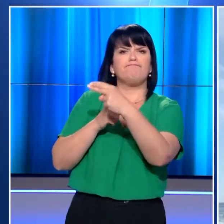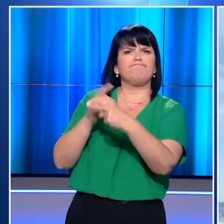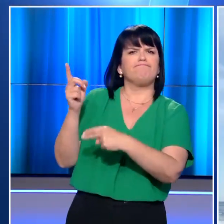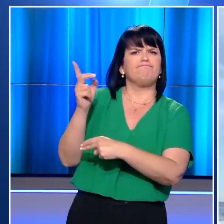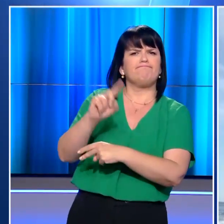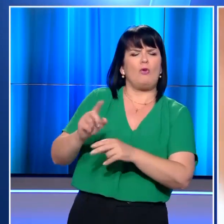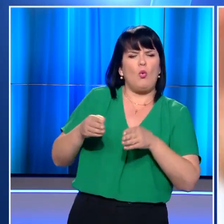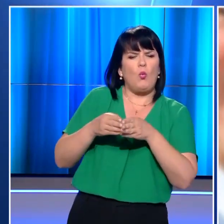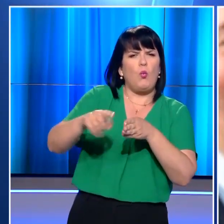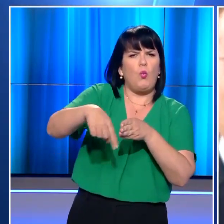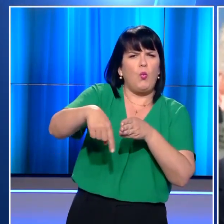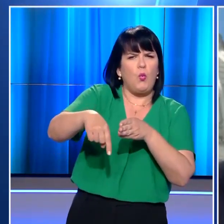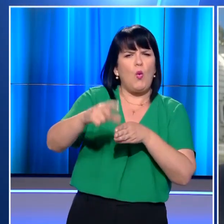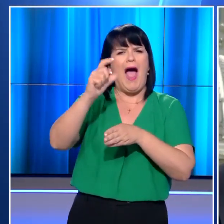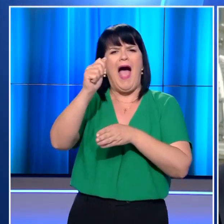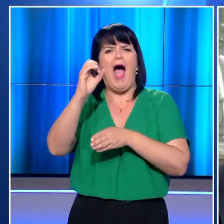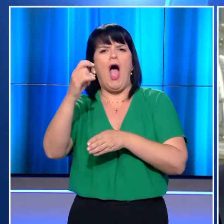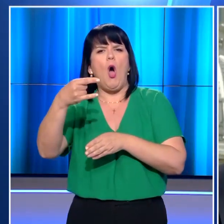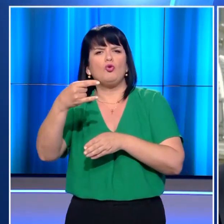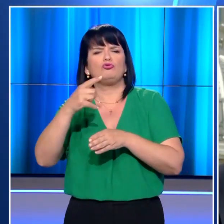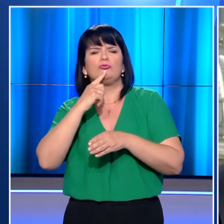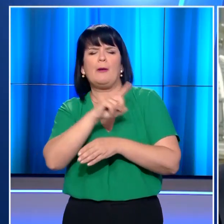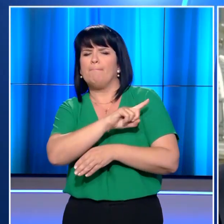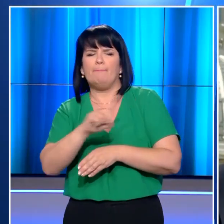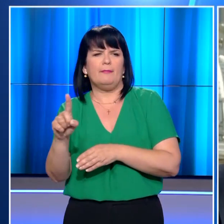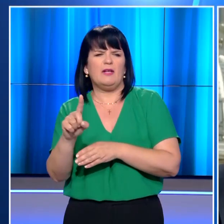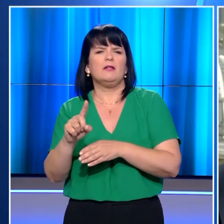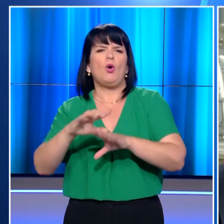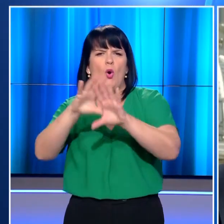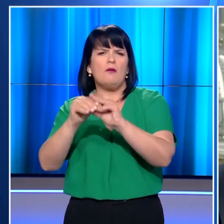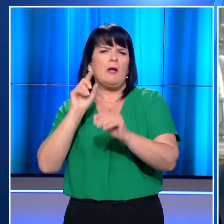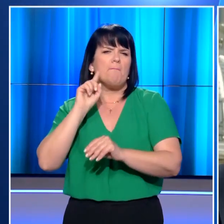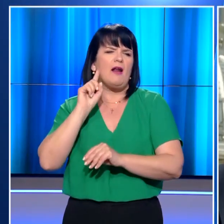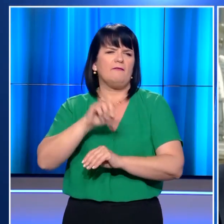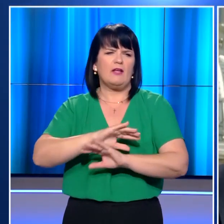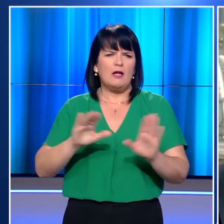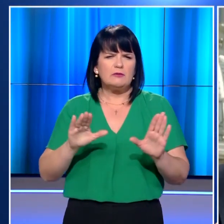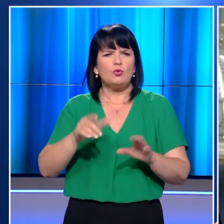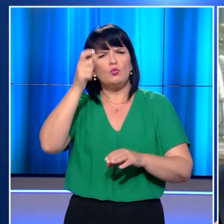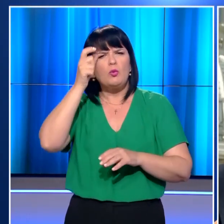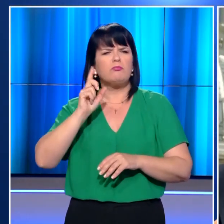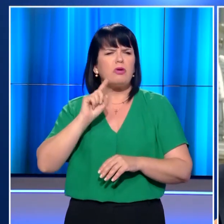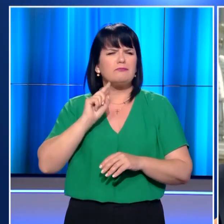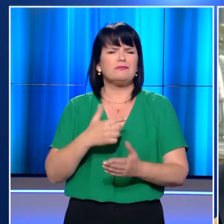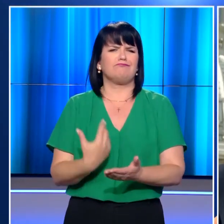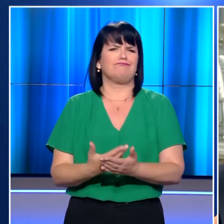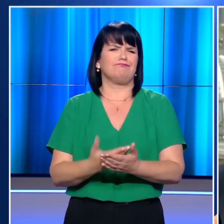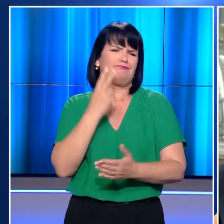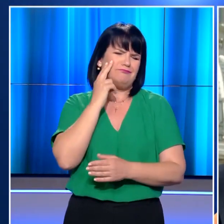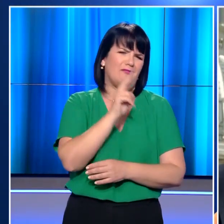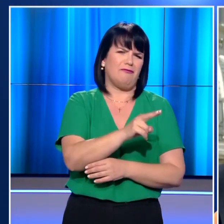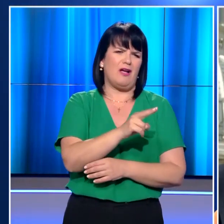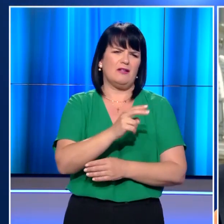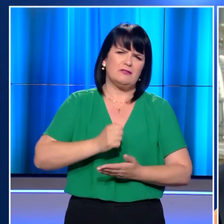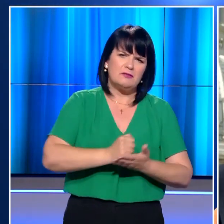παράνομες γιοτρήσεις στην Κυπριακή ΑΟΣ. Οι τουρκικές παραβιάσεις της Κυπριακής Αποκλειστικής Οικονομικής Ζώνης είναι καλά τεκμηριωμένες. Σε